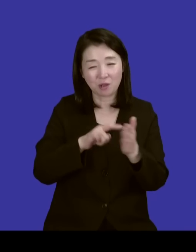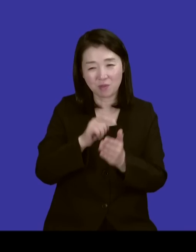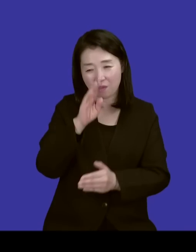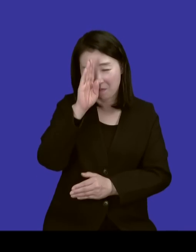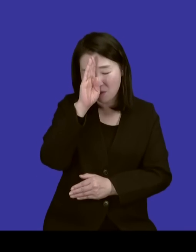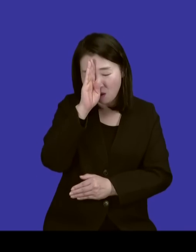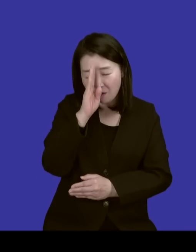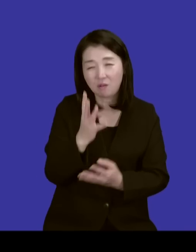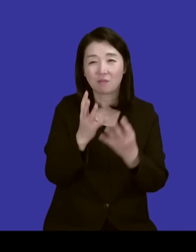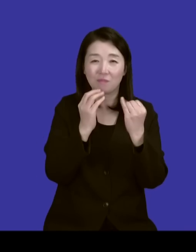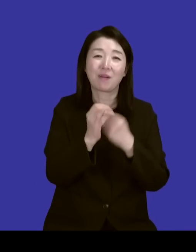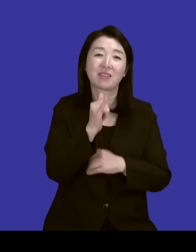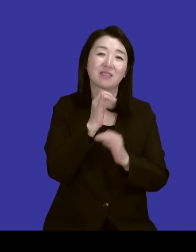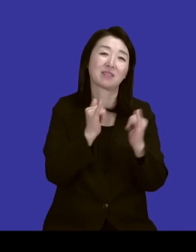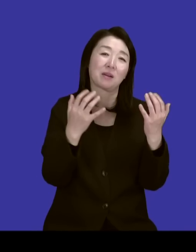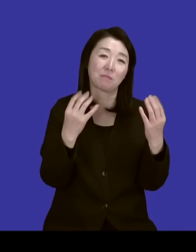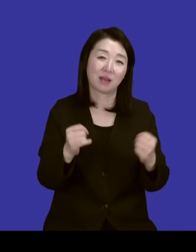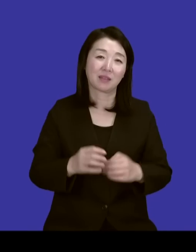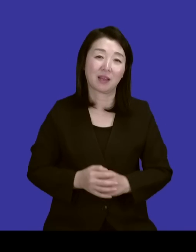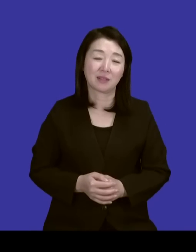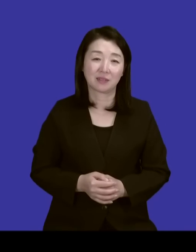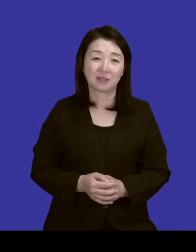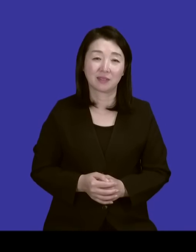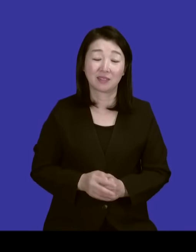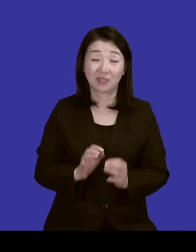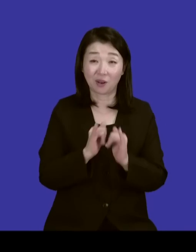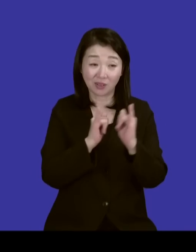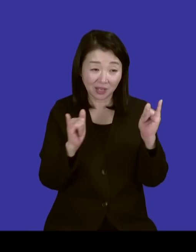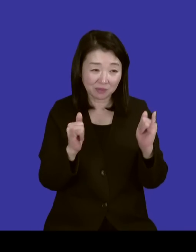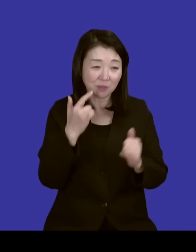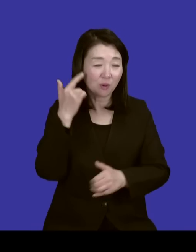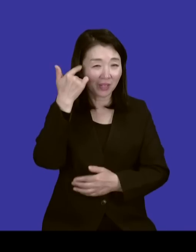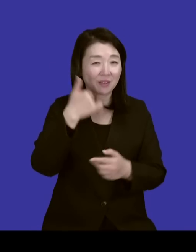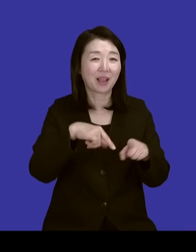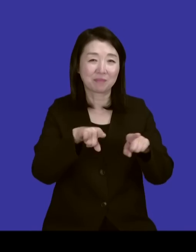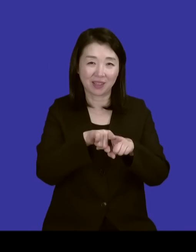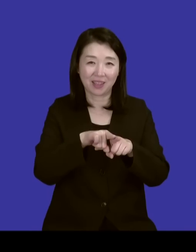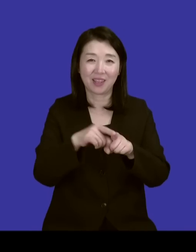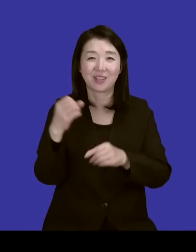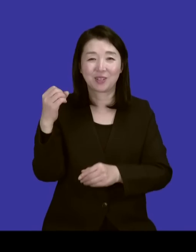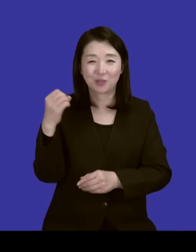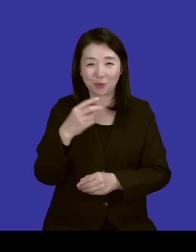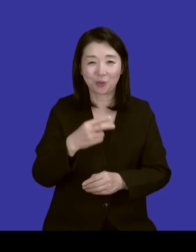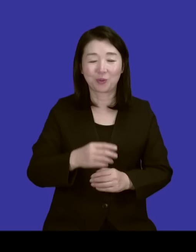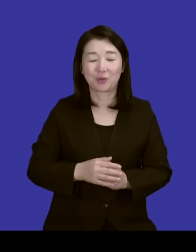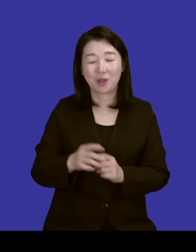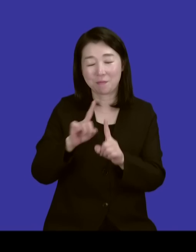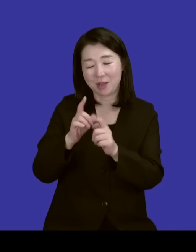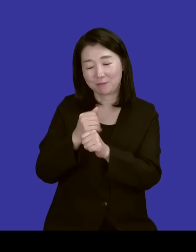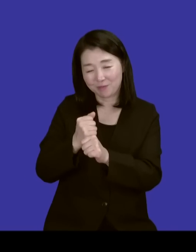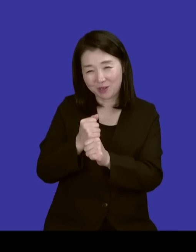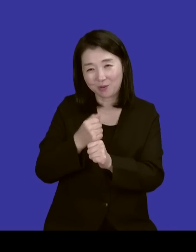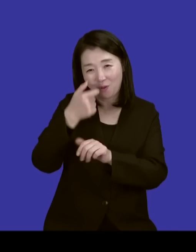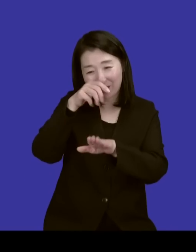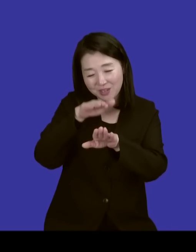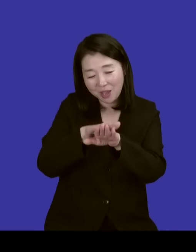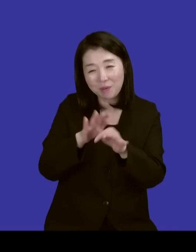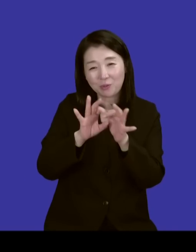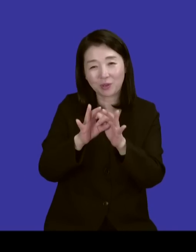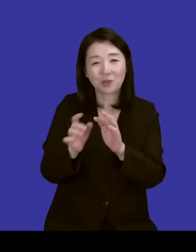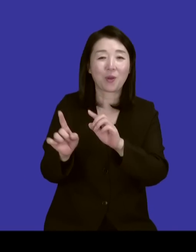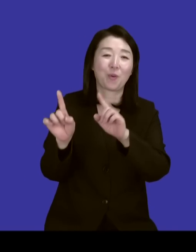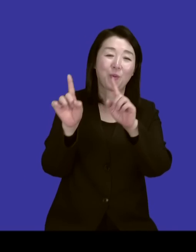사람이 많습니까. 맞아요. 그런 많은 분들이 목사님과 함께 또 다시 말씀을 붙잡고 예배를 통해서